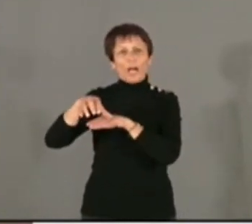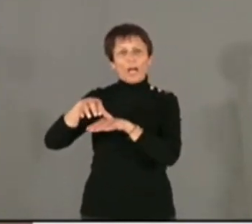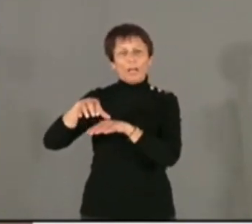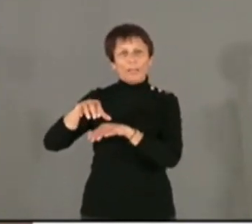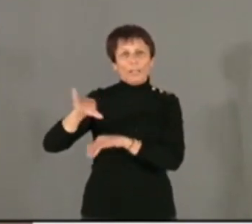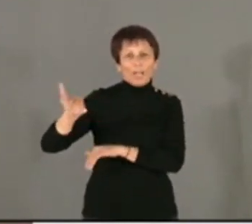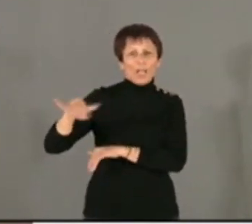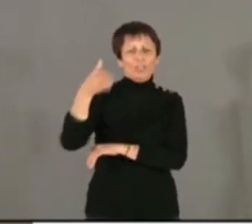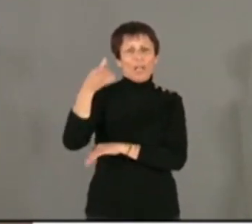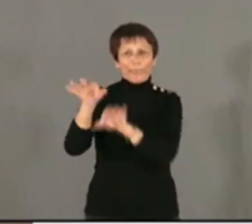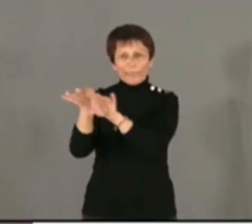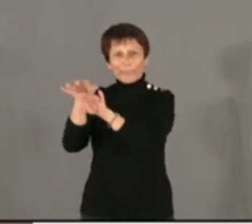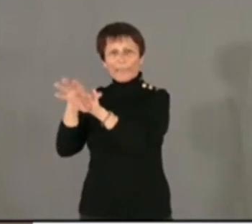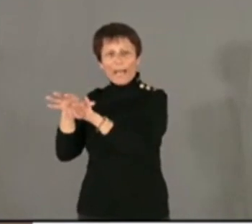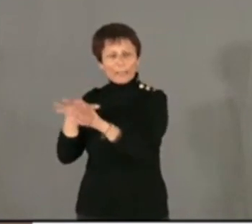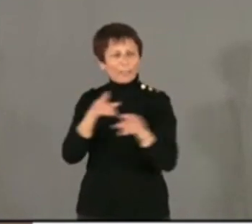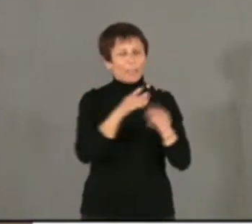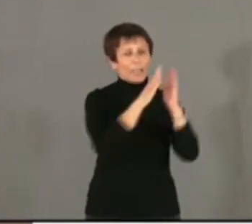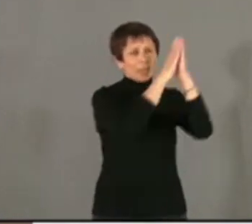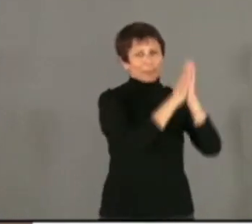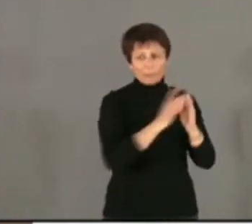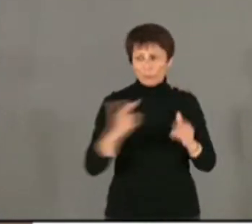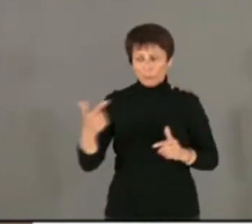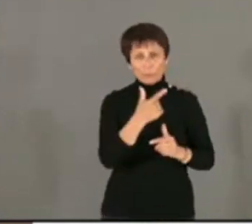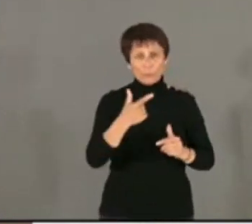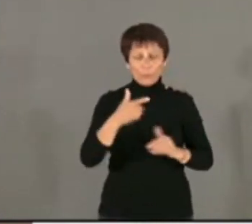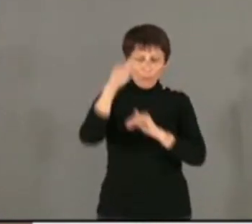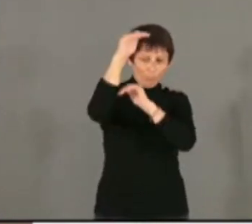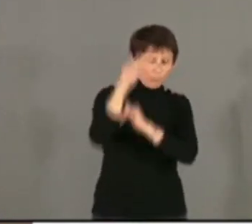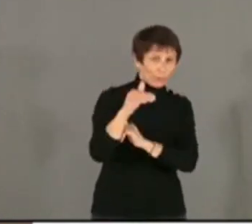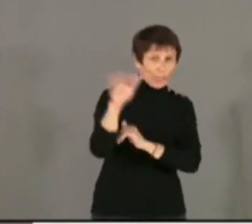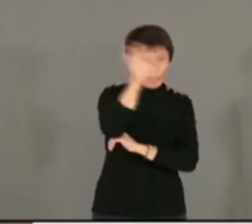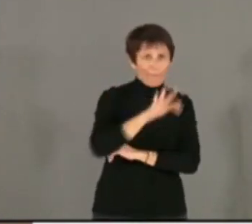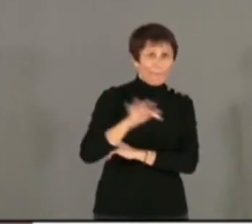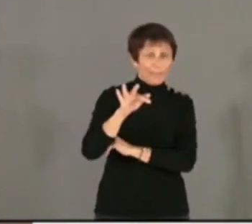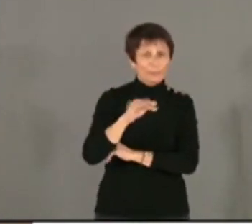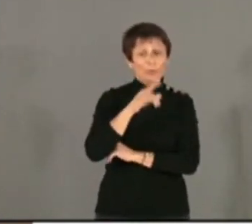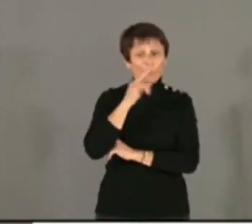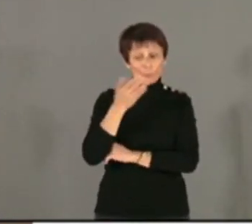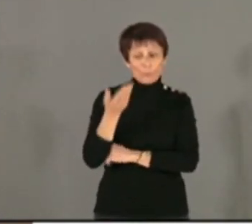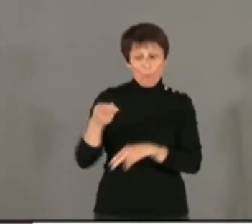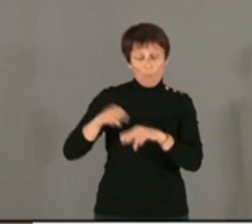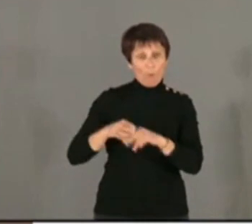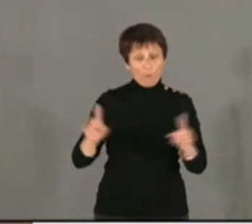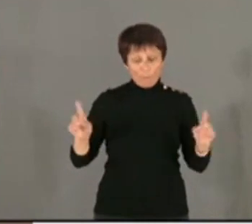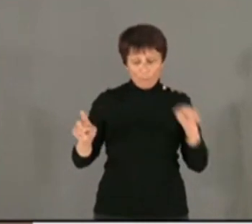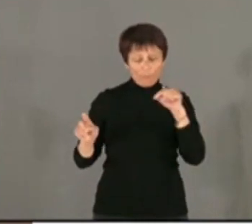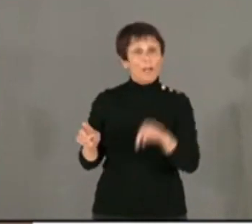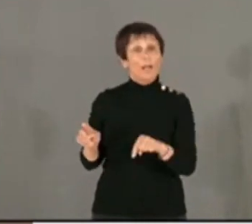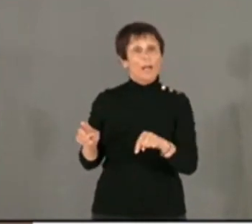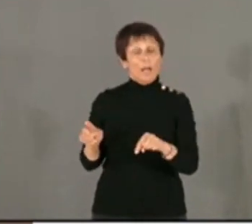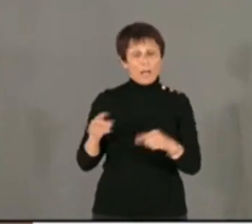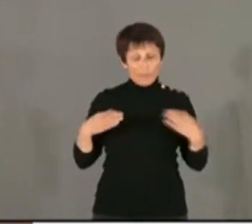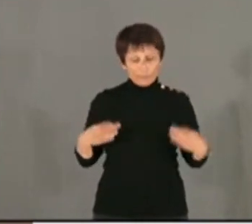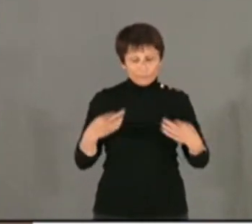Sainte-Vierge qui sont les deux patronnes qui veillent sur la France. ce Ahmed Latim qui portait l